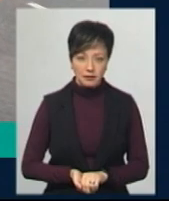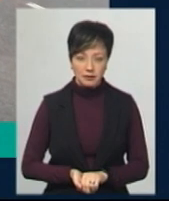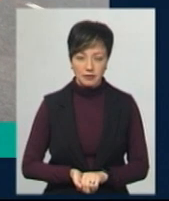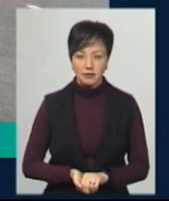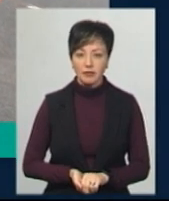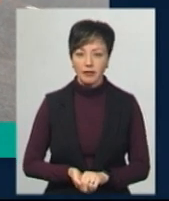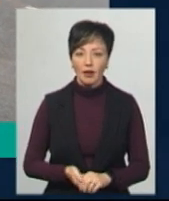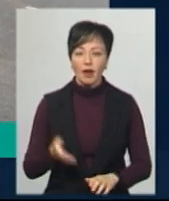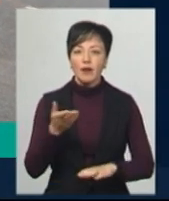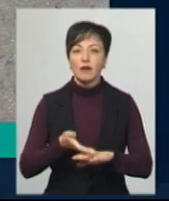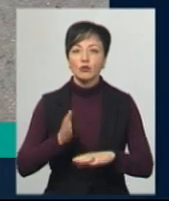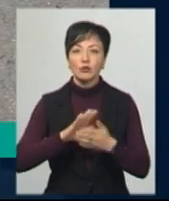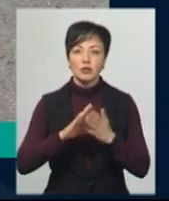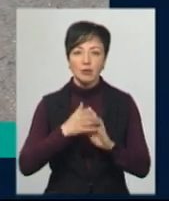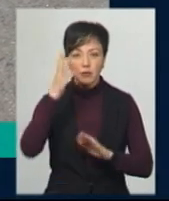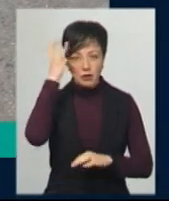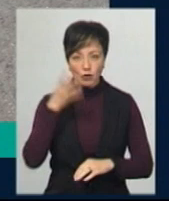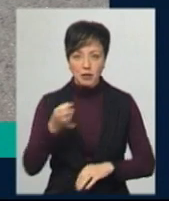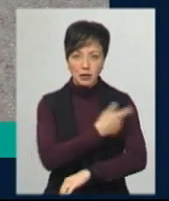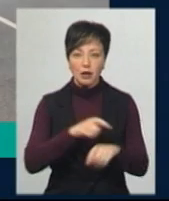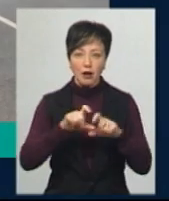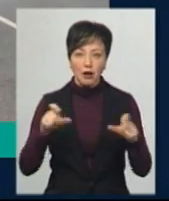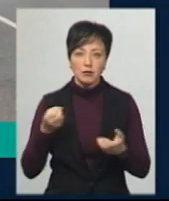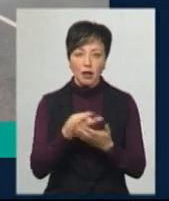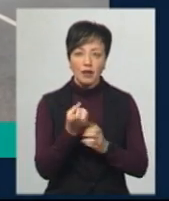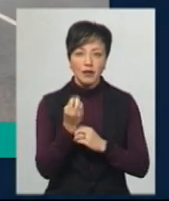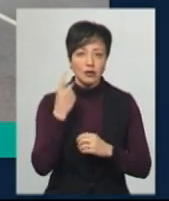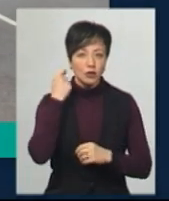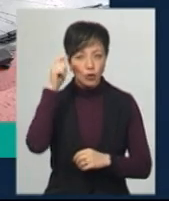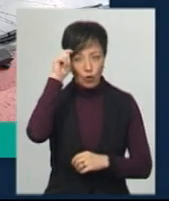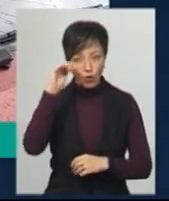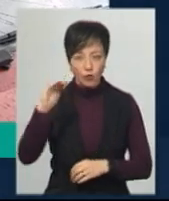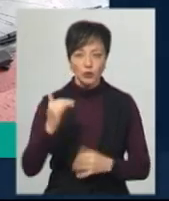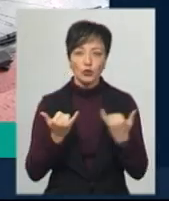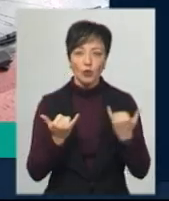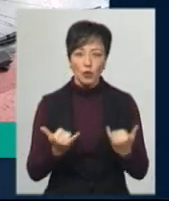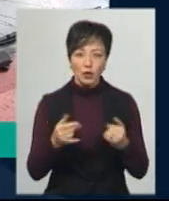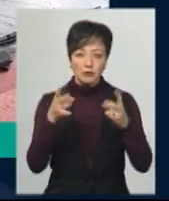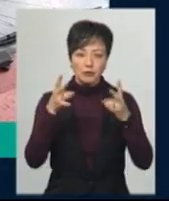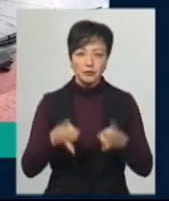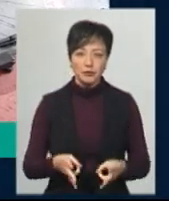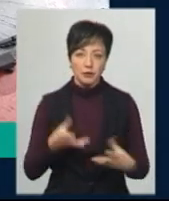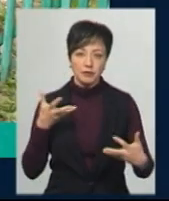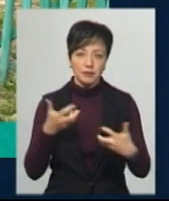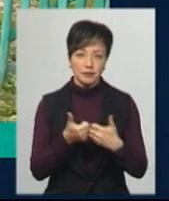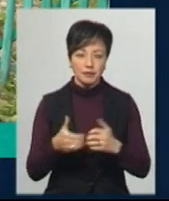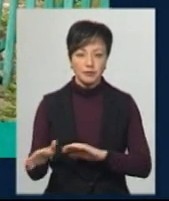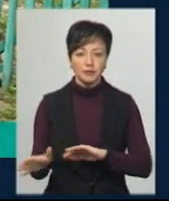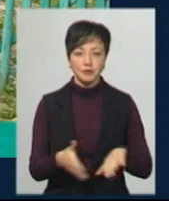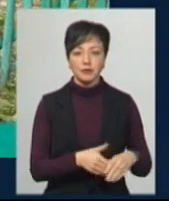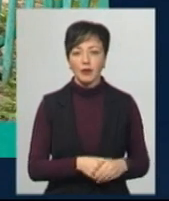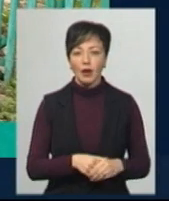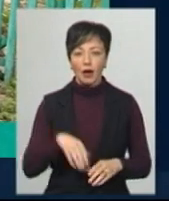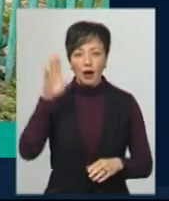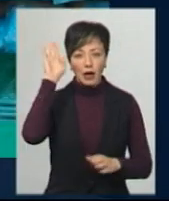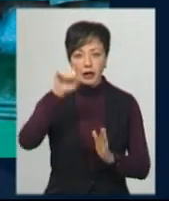У важкому стані в Хмельницькій обласній лікарні знаходиться 12-річний хлопець, який сьогодні травмувався під час ДТП. Криниці